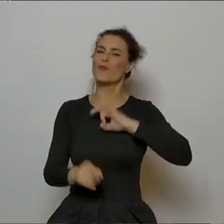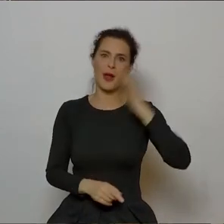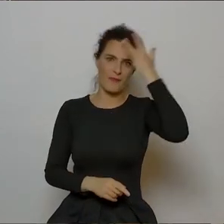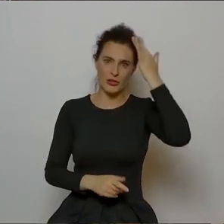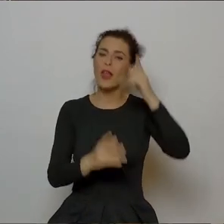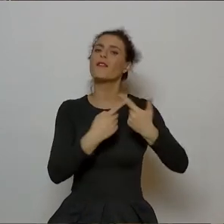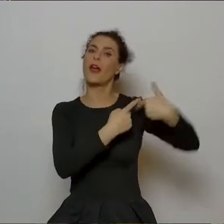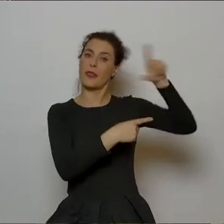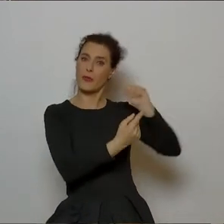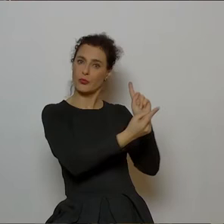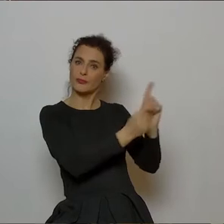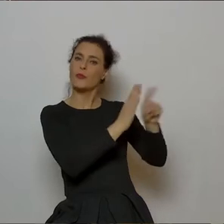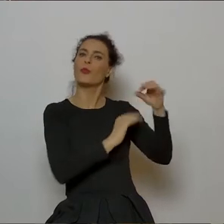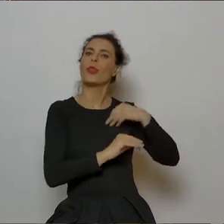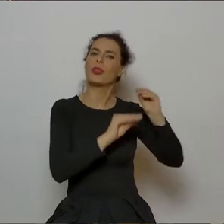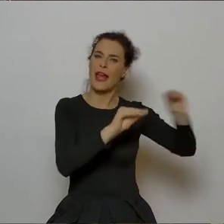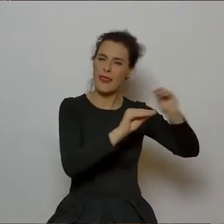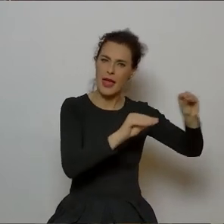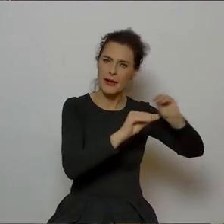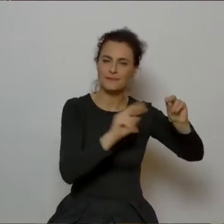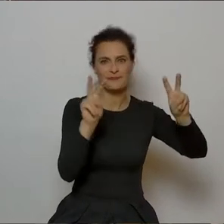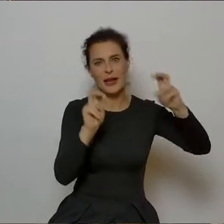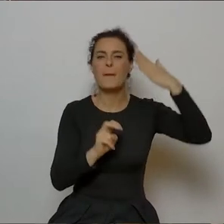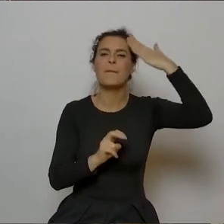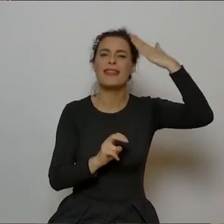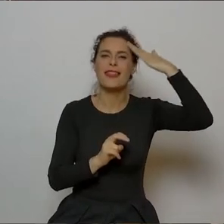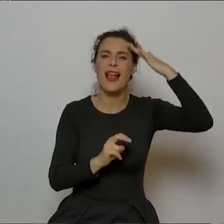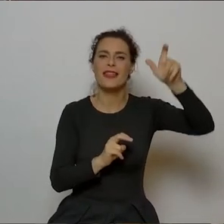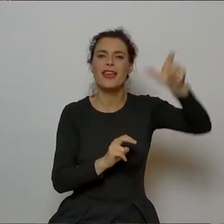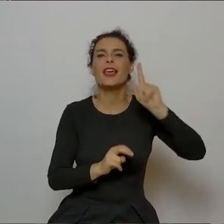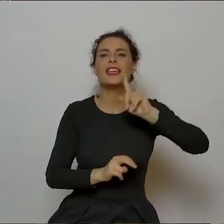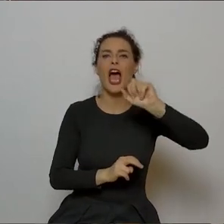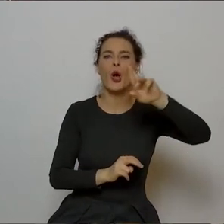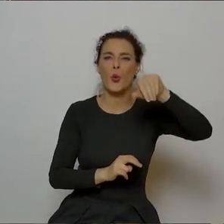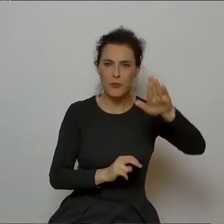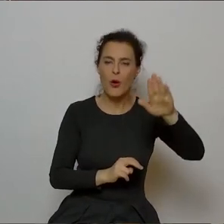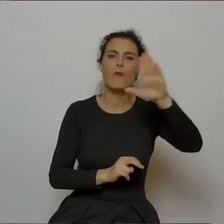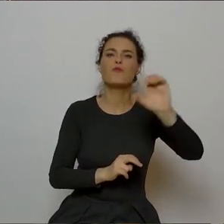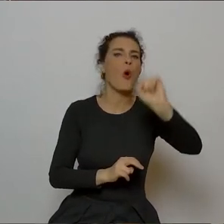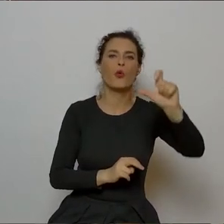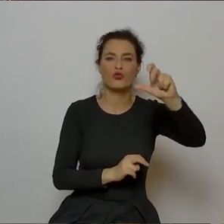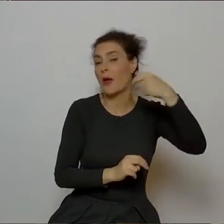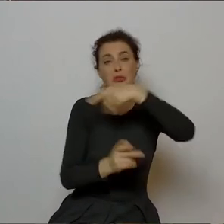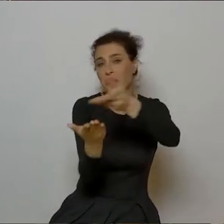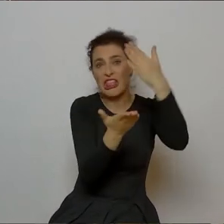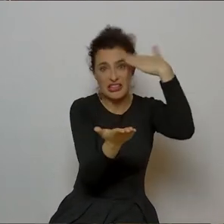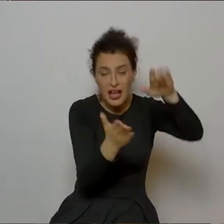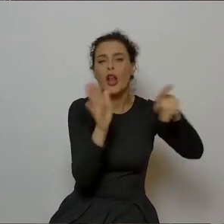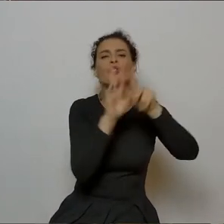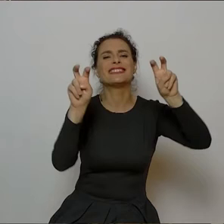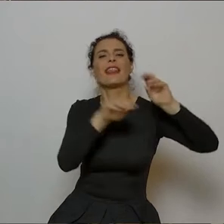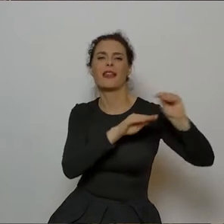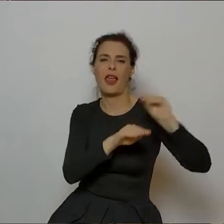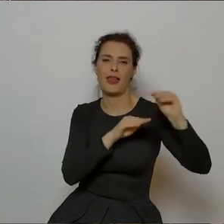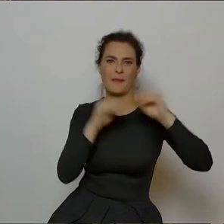spotkałem się z trenerem mentalnym Jakubem Bączkiem. To jest trener, może Państwo nie znacie, to jest trener mentalny, który